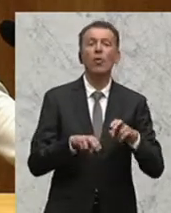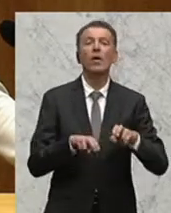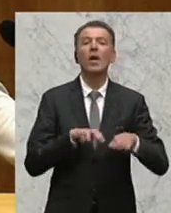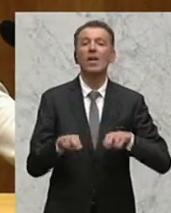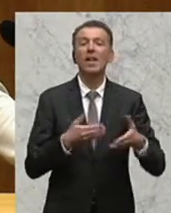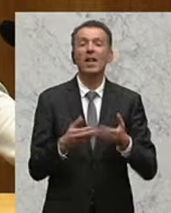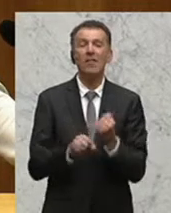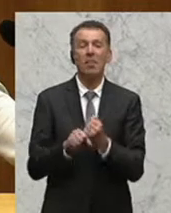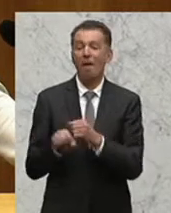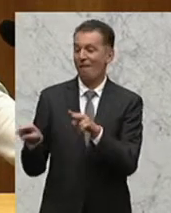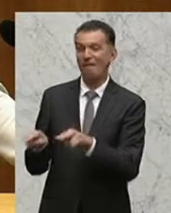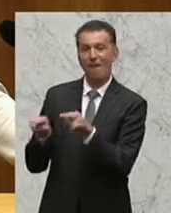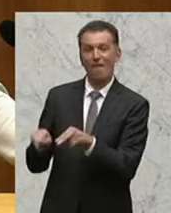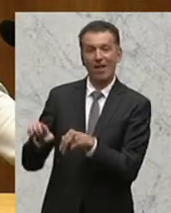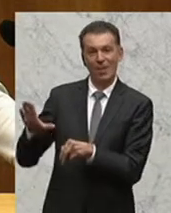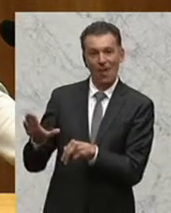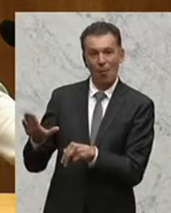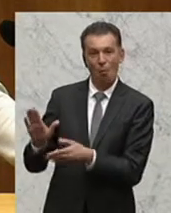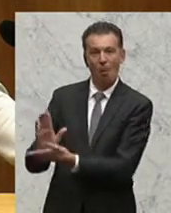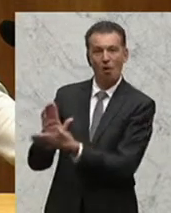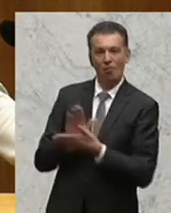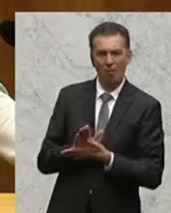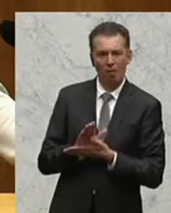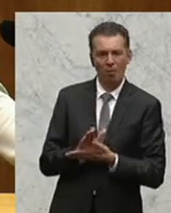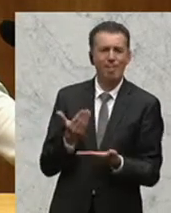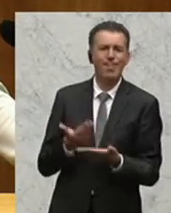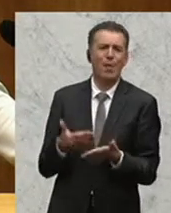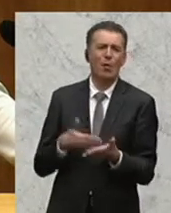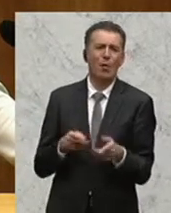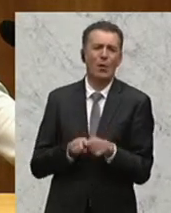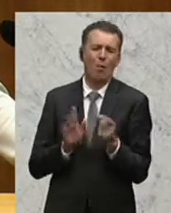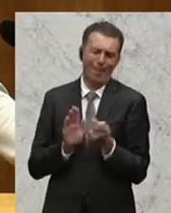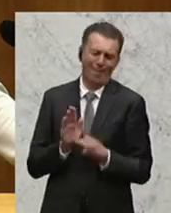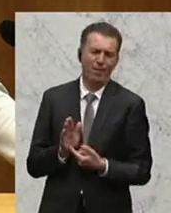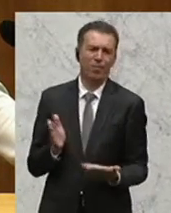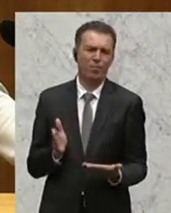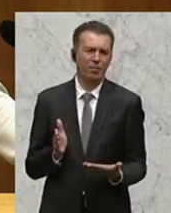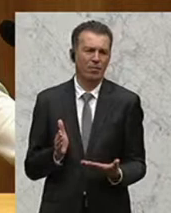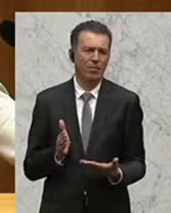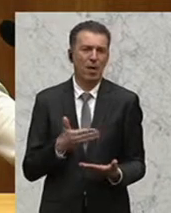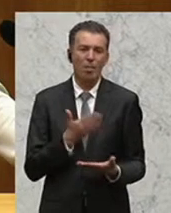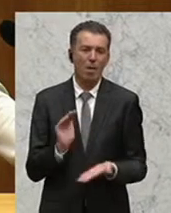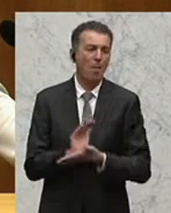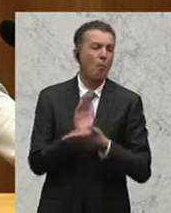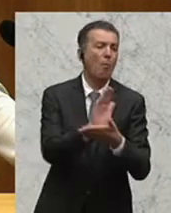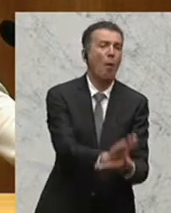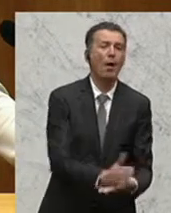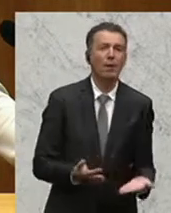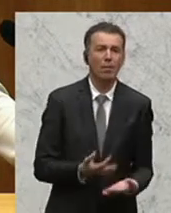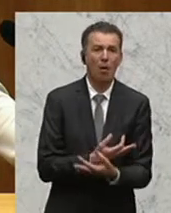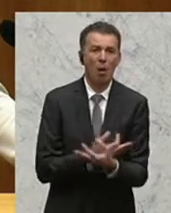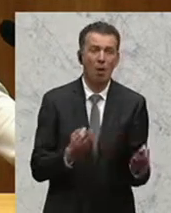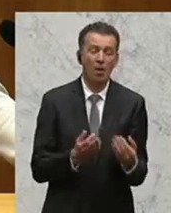und dies kann nicht ohne Bedingungen stattfinden. Das ist ja selbstverständlich, denn niemand würde jemandem Geld borgen, ohne dass er